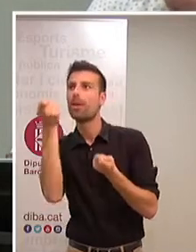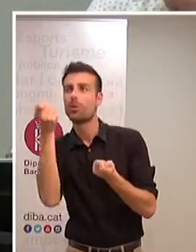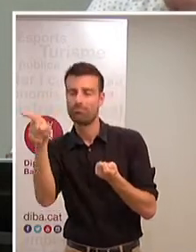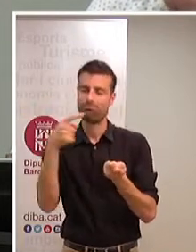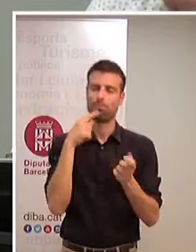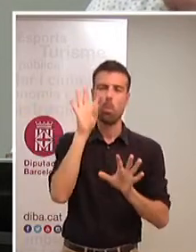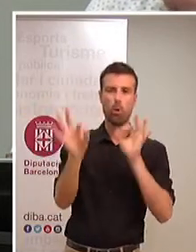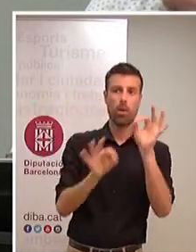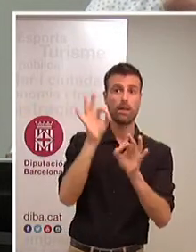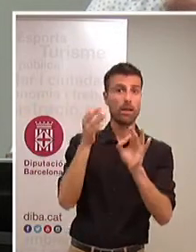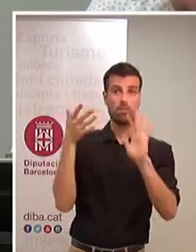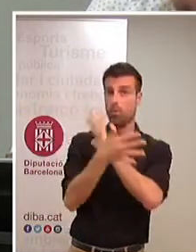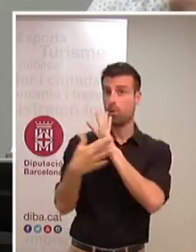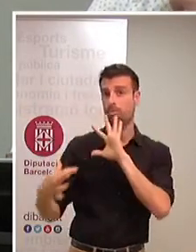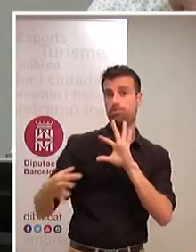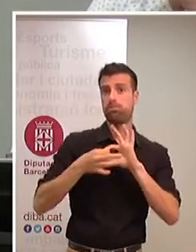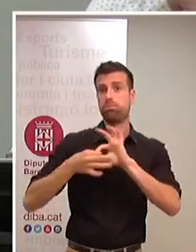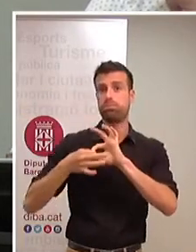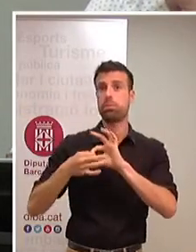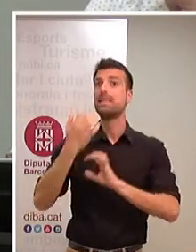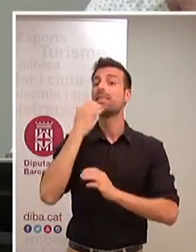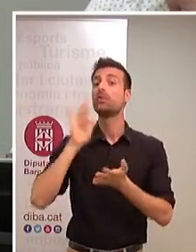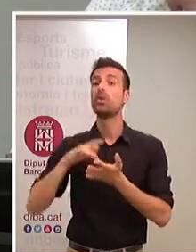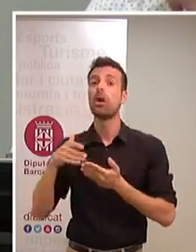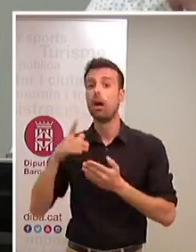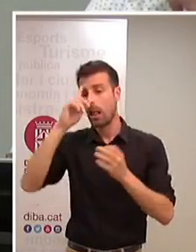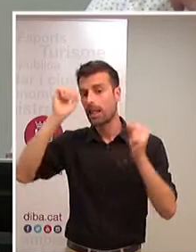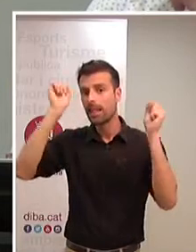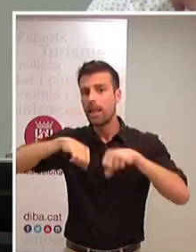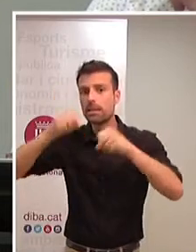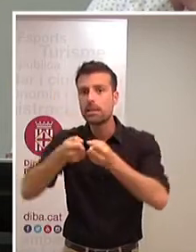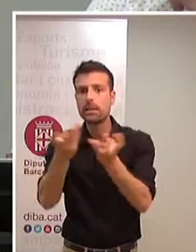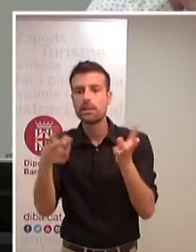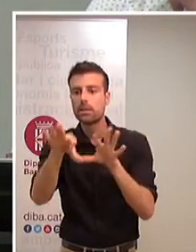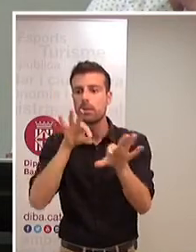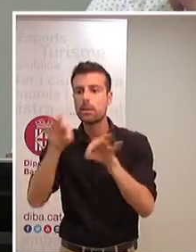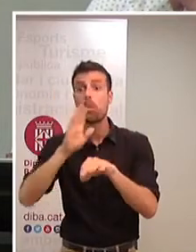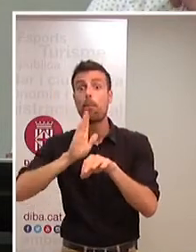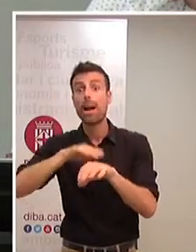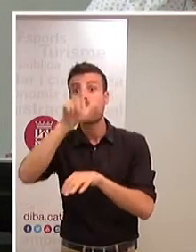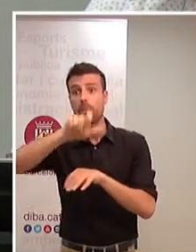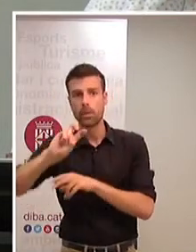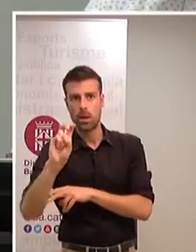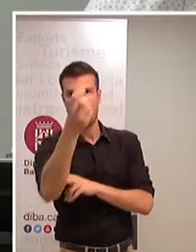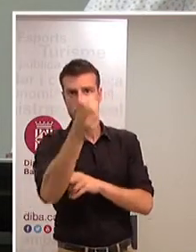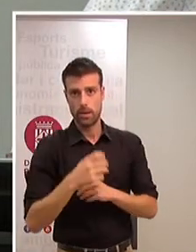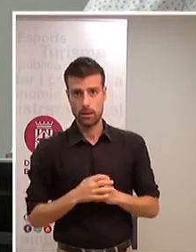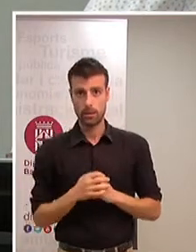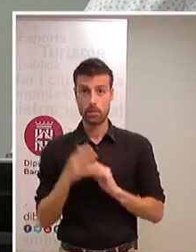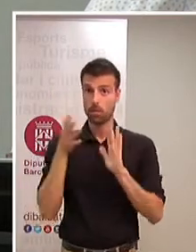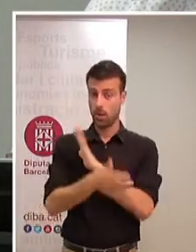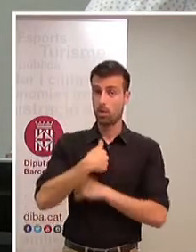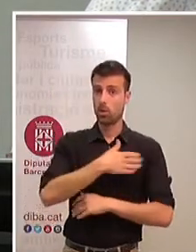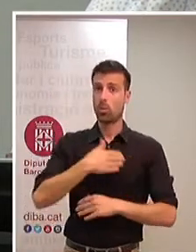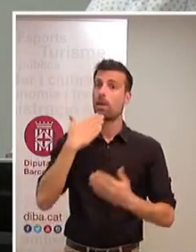va absolutament relacionat quan has de prendre decisions que afectaran a terceres persones. Per tant, us vull agrair